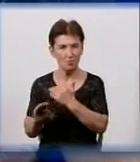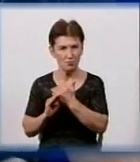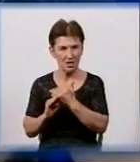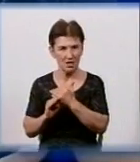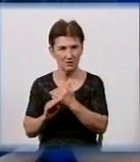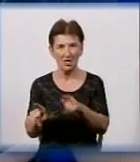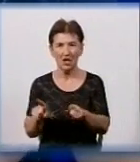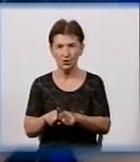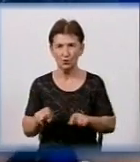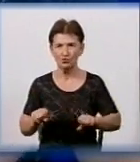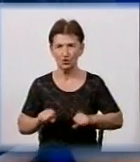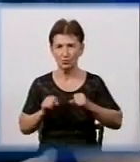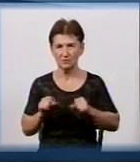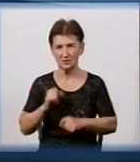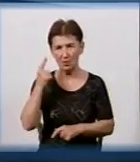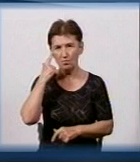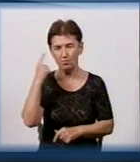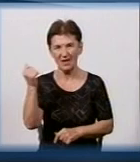пытається предупредити.